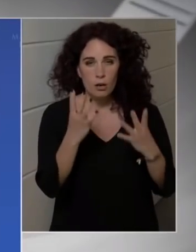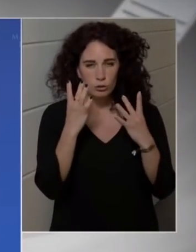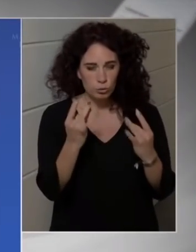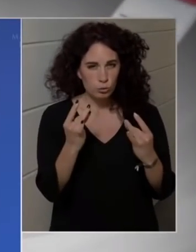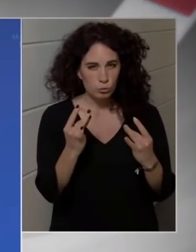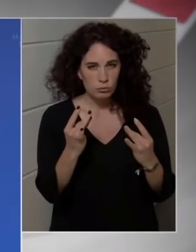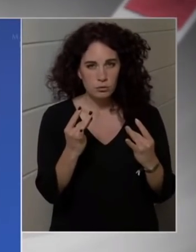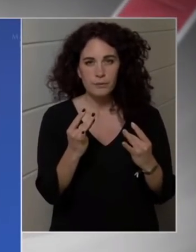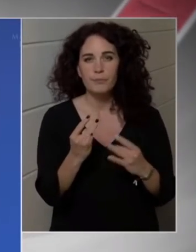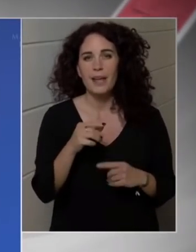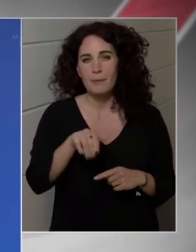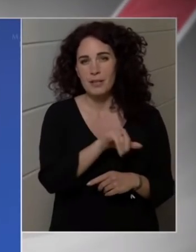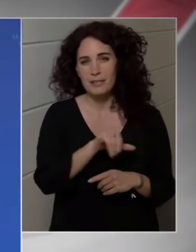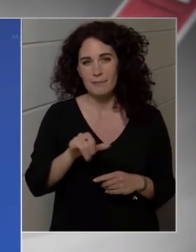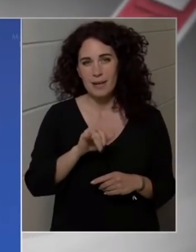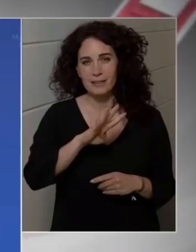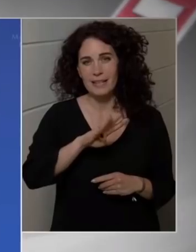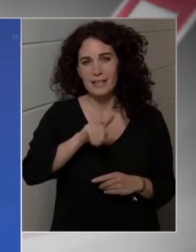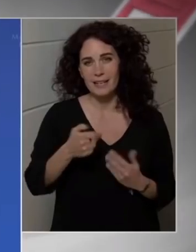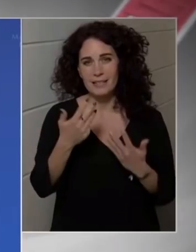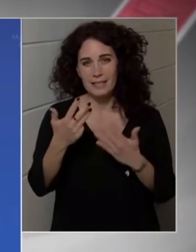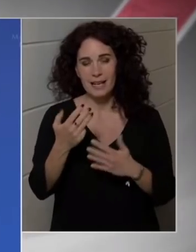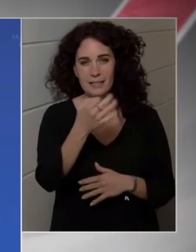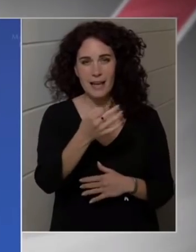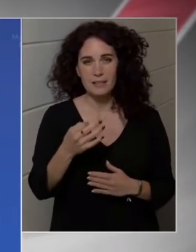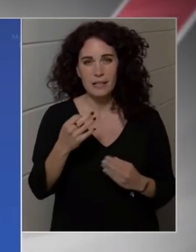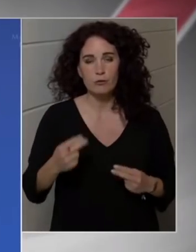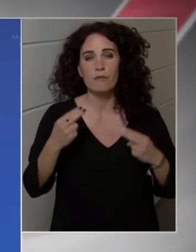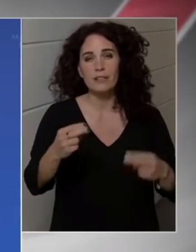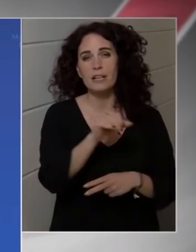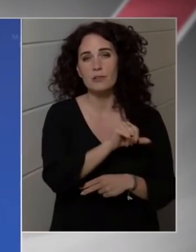a költségvetés és az államadóságot.